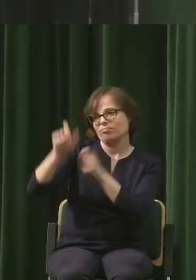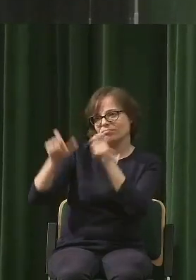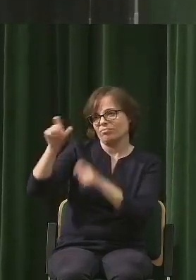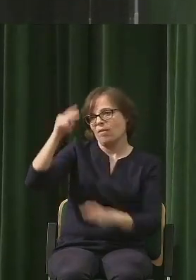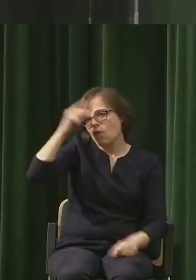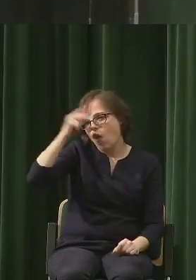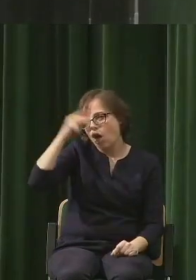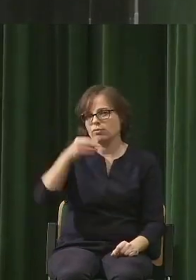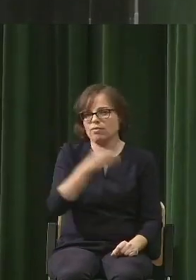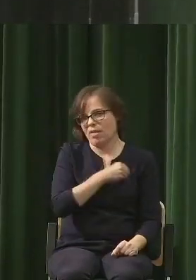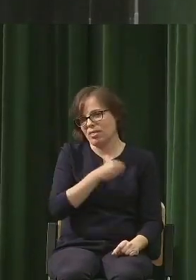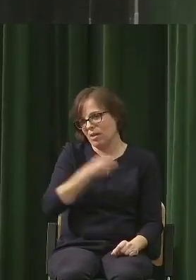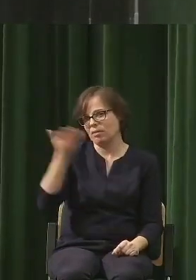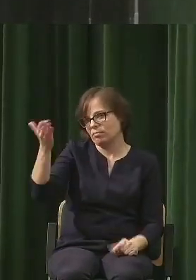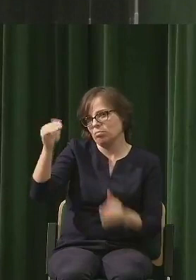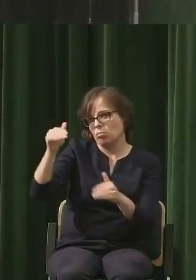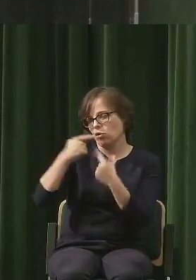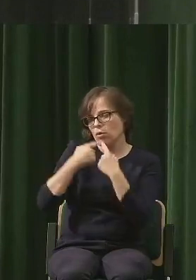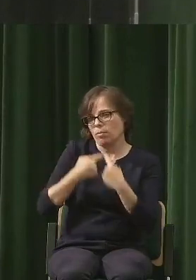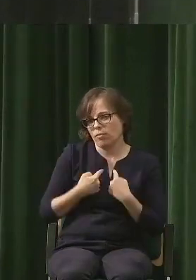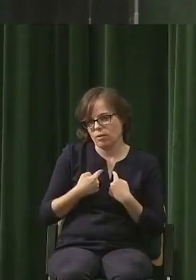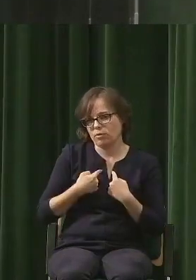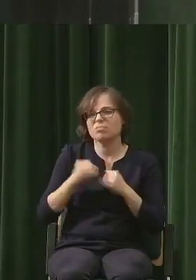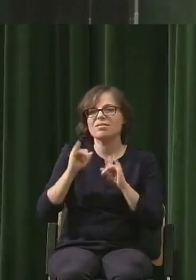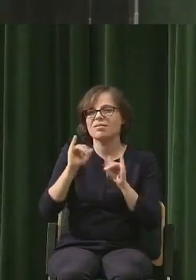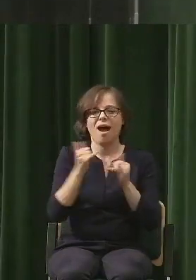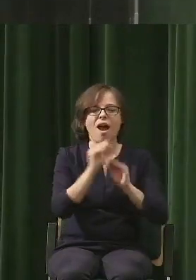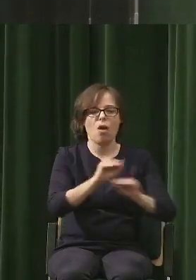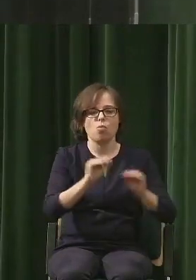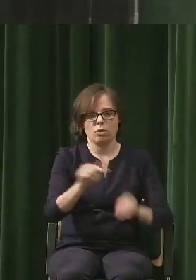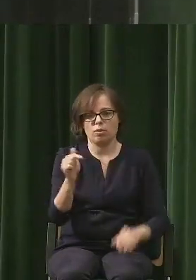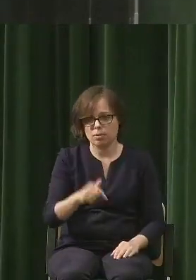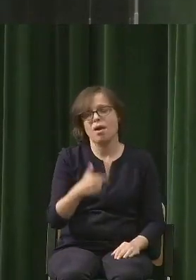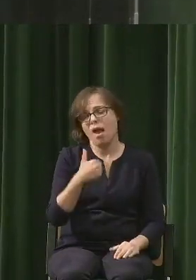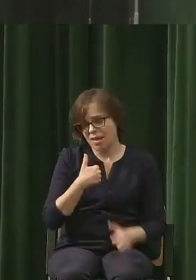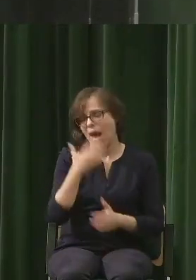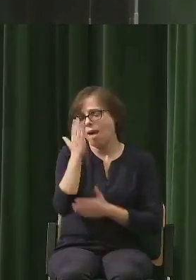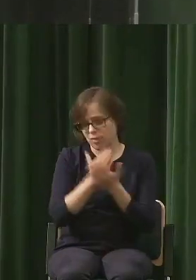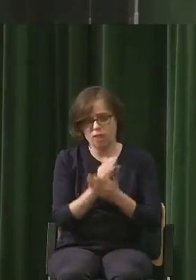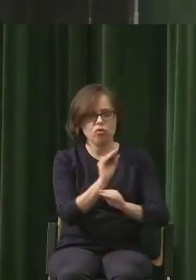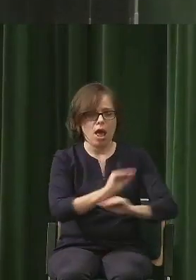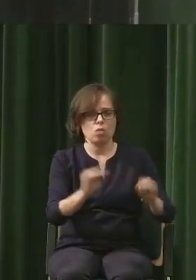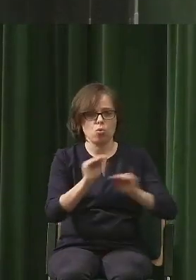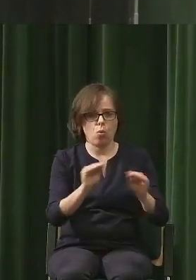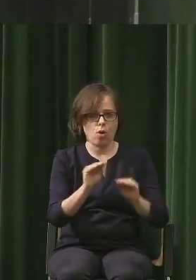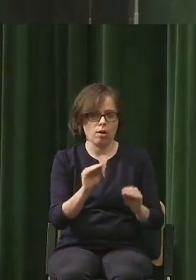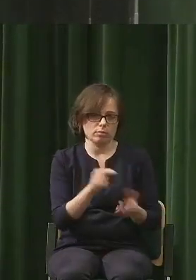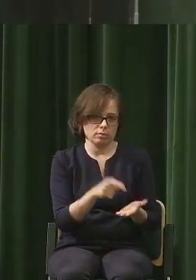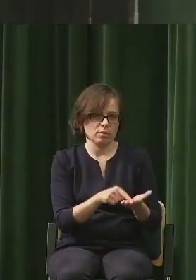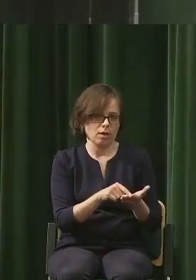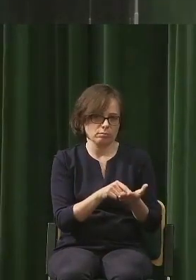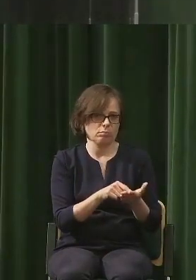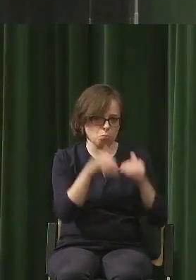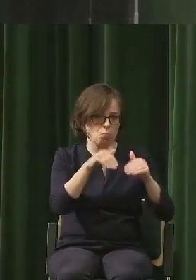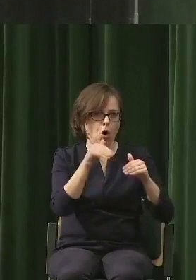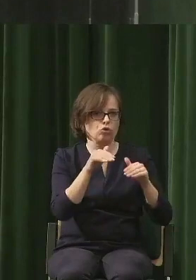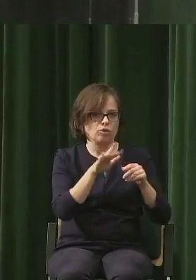W jaki sposób, jak powinna wyglądać edukacja? No ja wierzę głęboko w edukację, chociaż nie jestem specjalistą, jestem taką edukację od